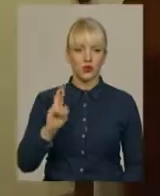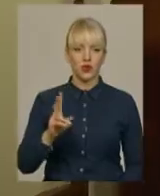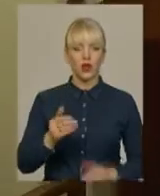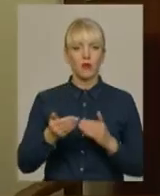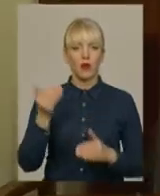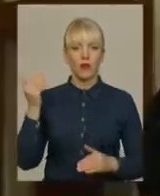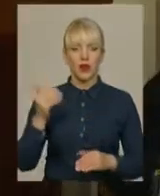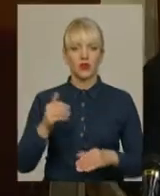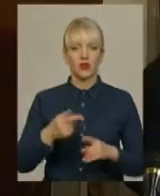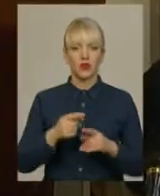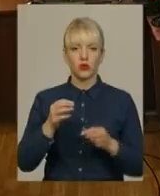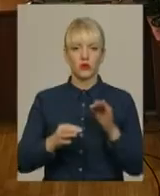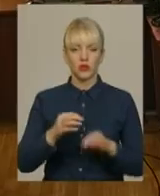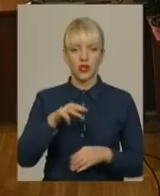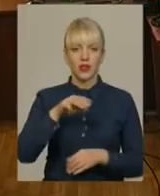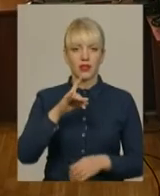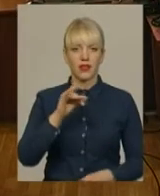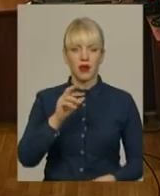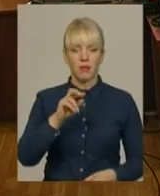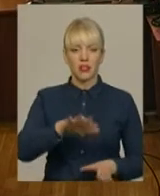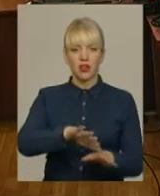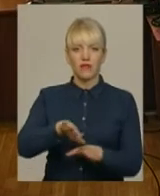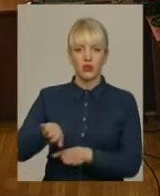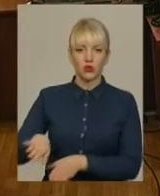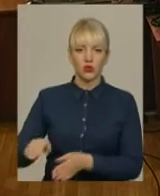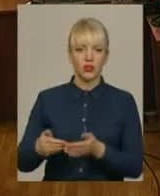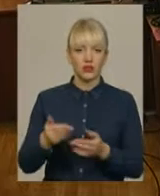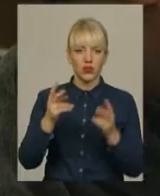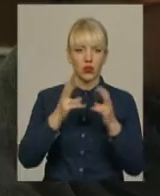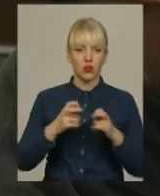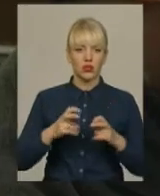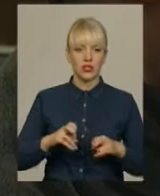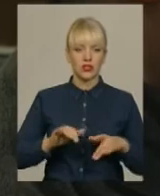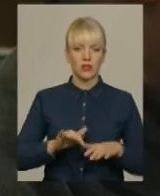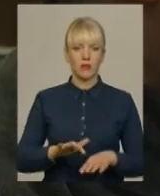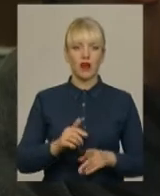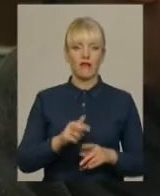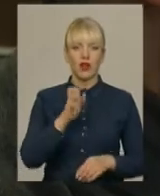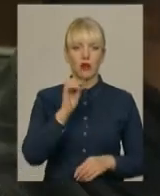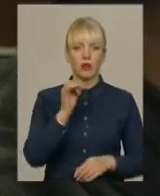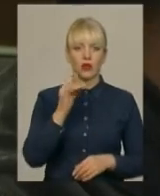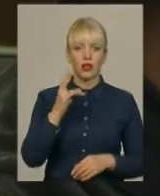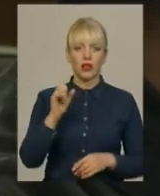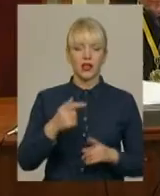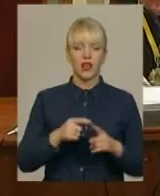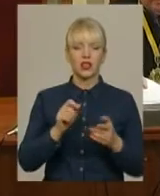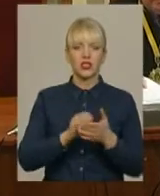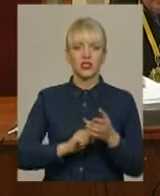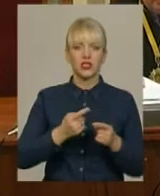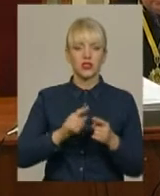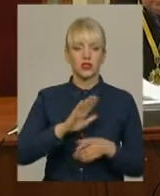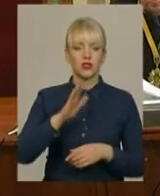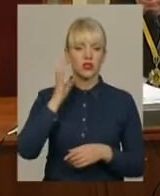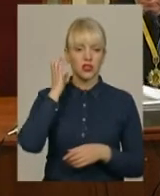головуючого суддю Олександра Трембача відсторонили від розгляду справи Бурлика через те, що він не заслухав в судовому засіданні